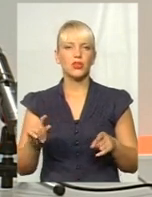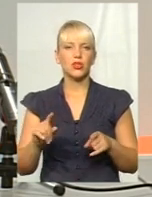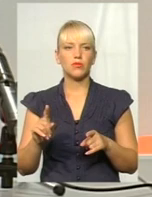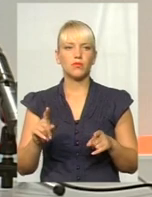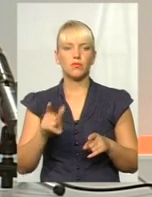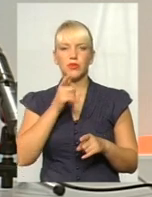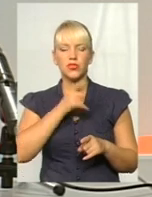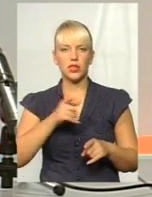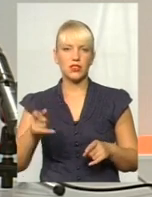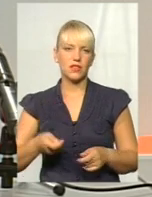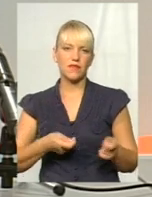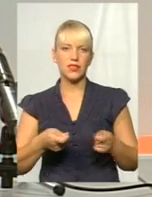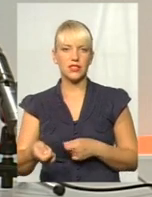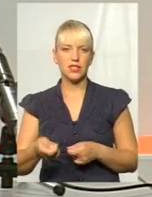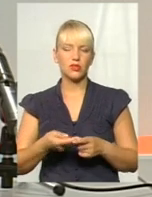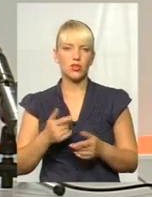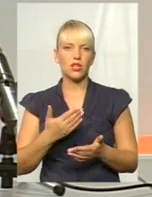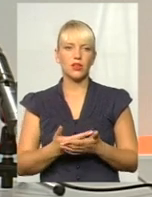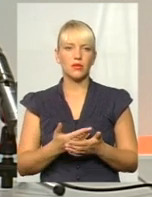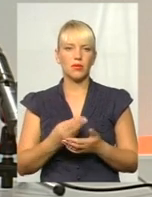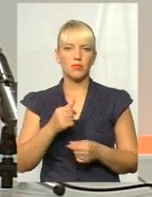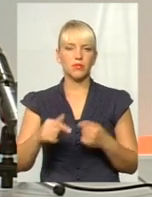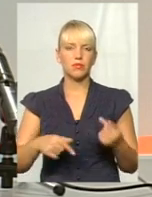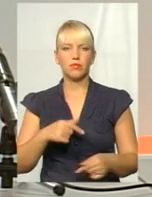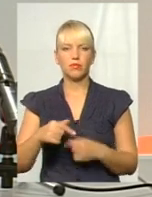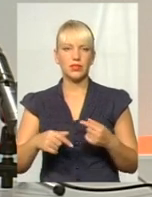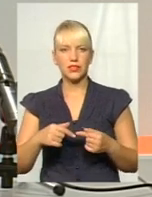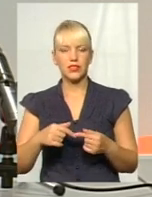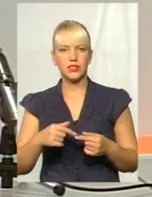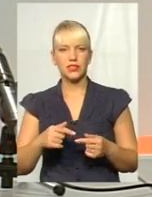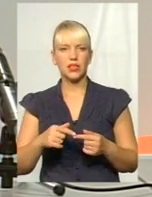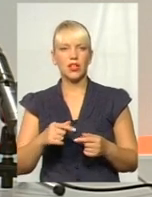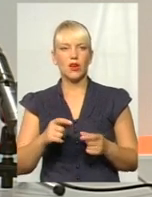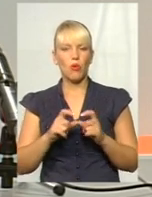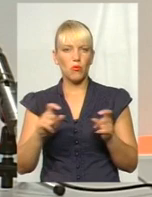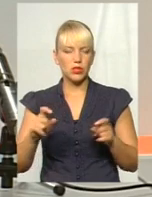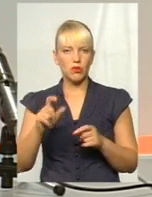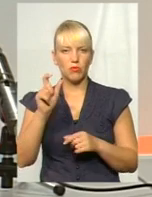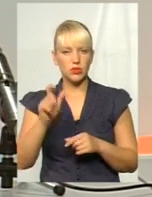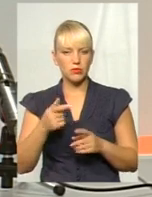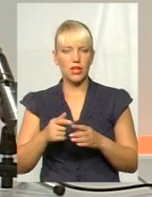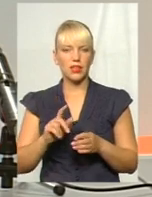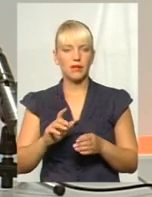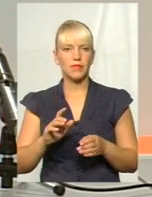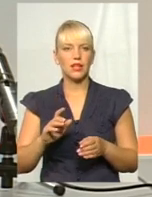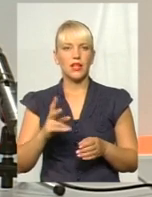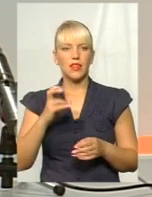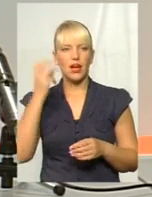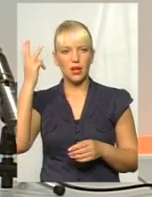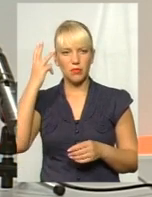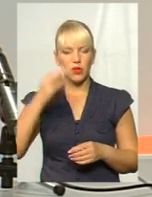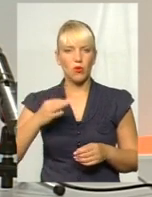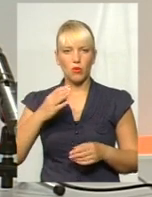візиту бізнес-обудсмена Хмельницьку область було зазначено, що саме з Хмельницької області найменше іде якихось